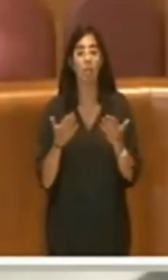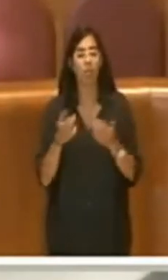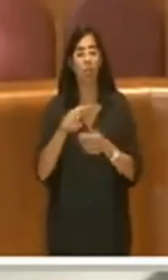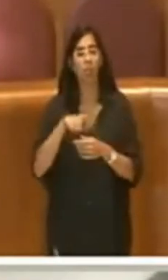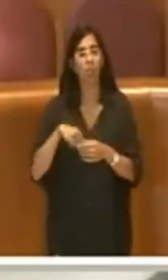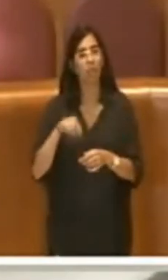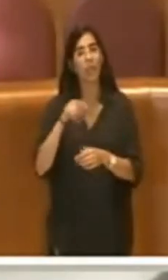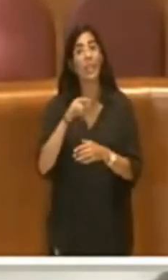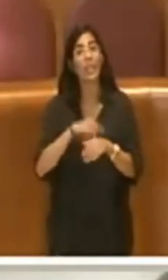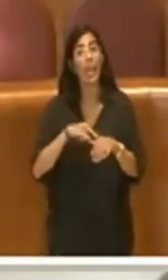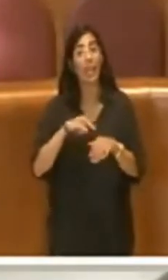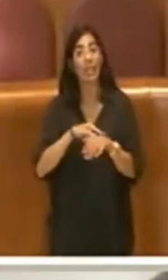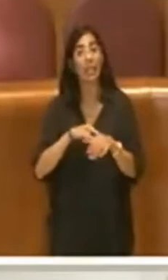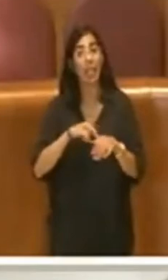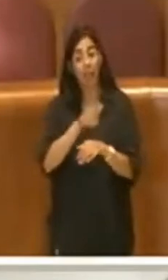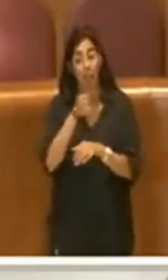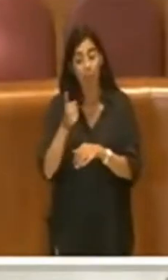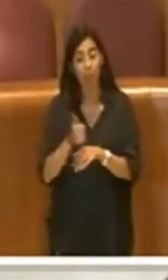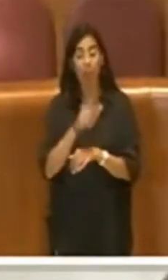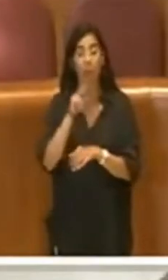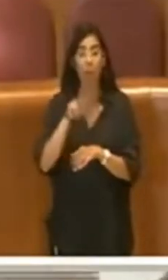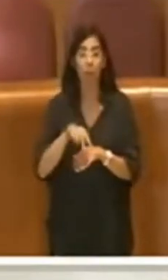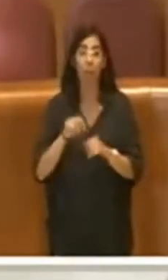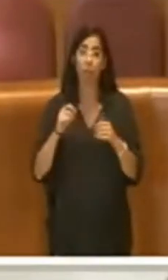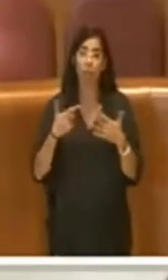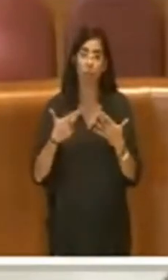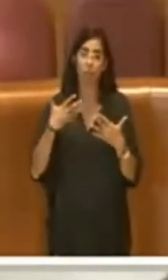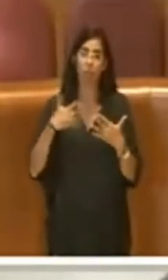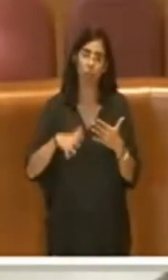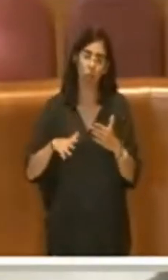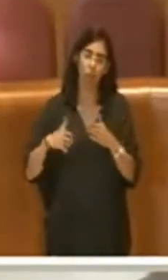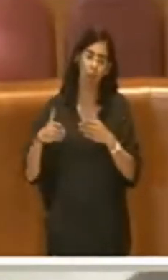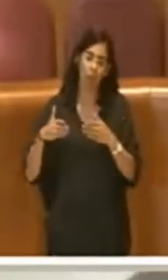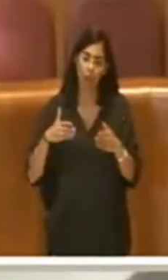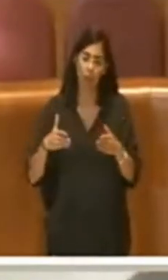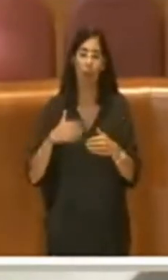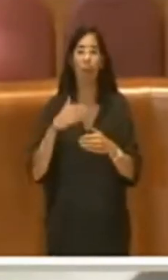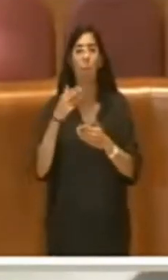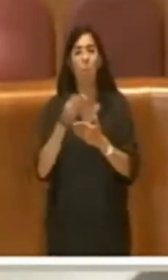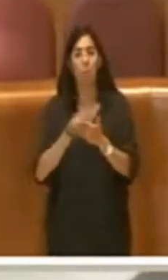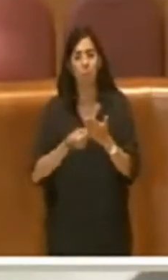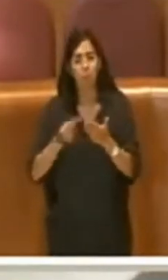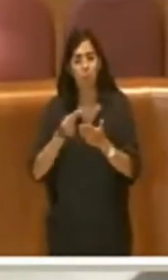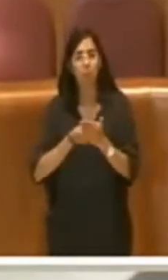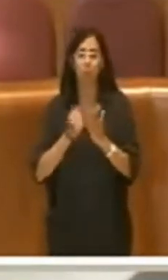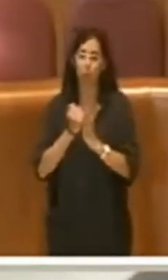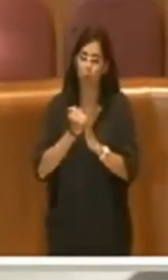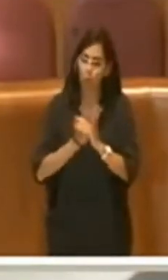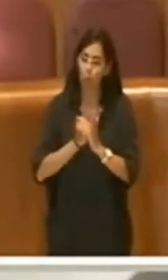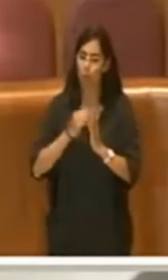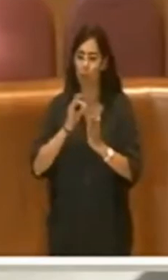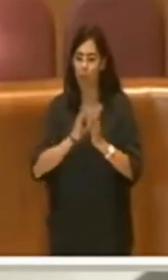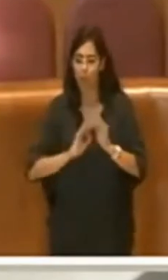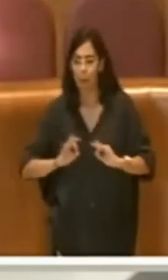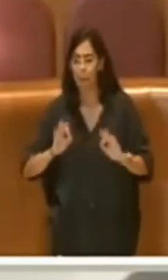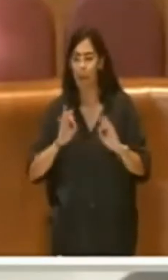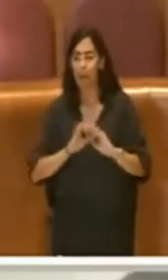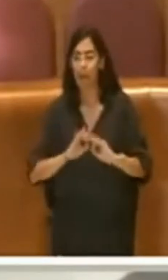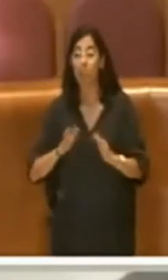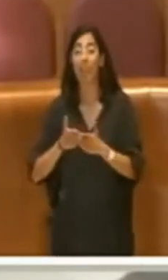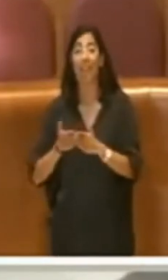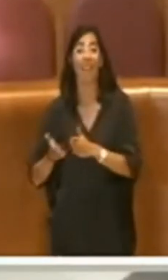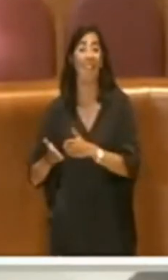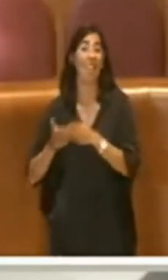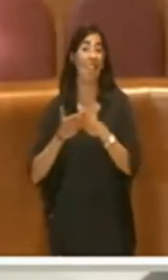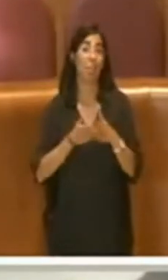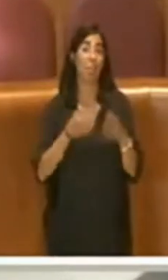2017, dopo un lungo percorso di preparazione di documenti e quant'altro, abbiamo portato i libri in tribunale. Vorrei